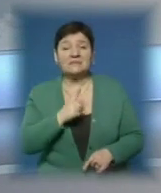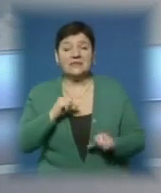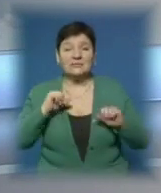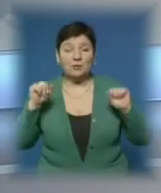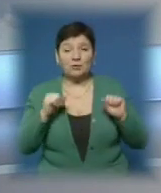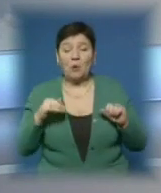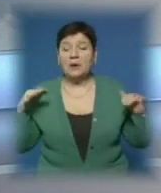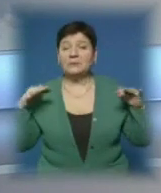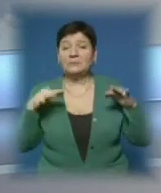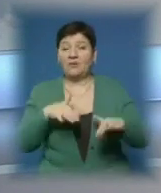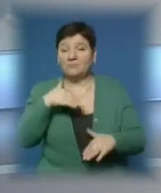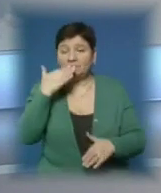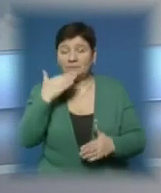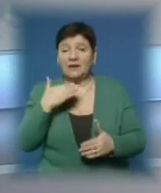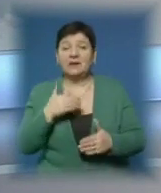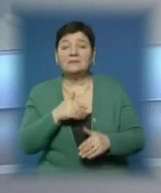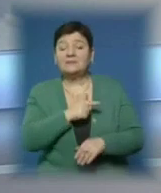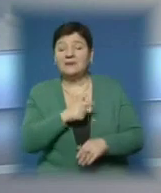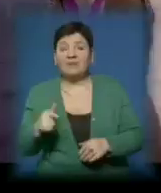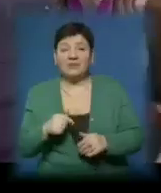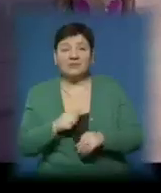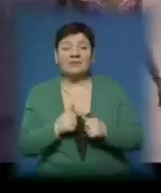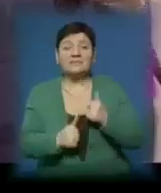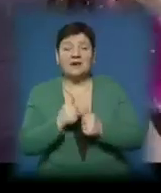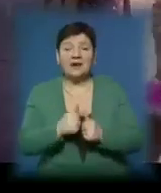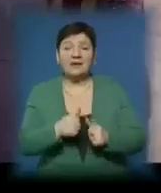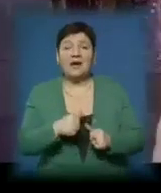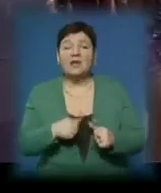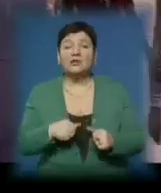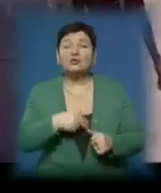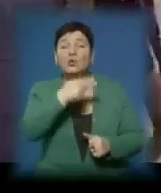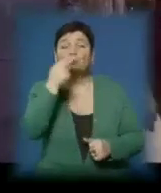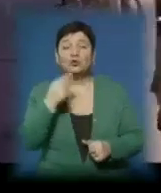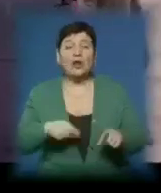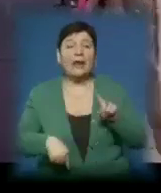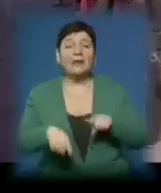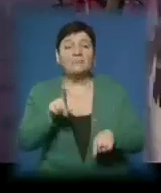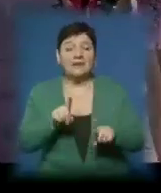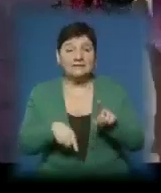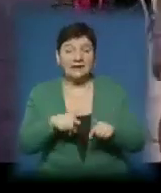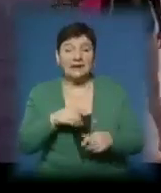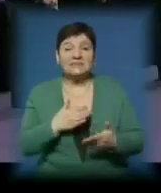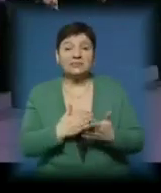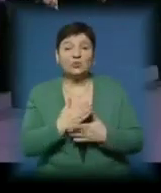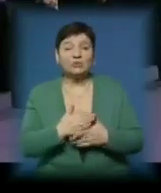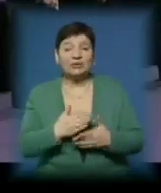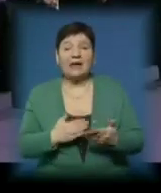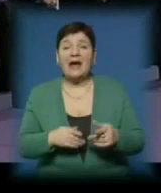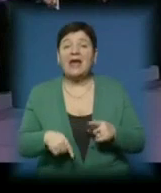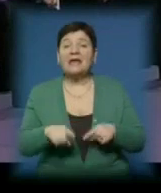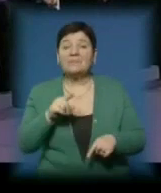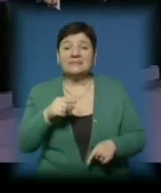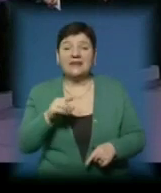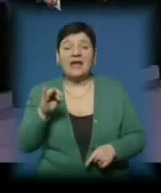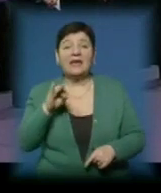в Ужгороді. В обласному центрі тривають змагання за Кубок України з художньої гімнастики. Приїхала на Закарпаття і заслужена гімнастка Ірина